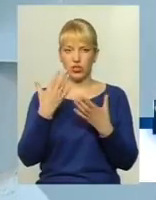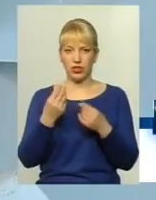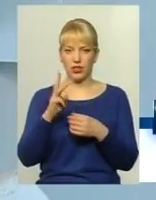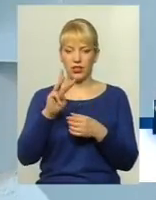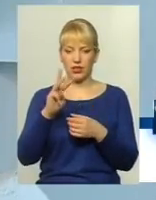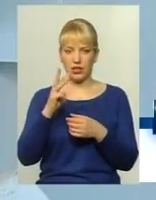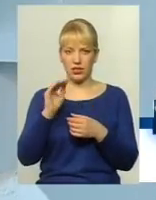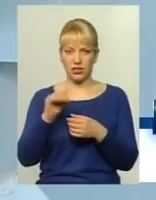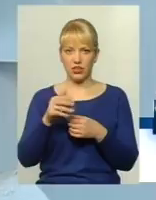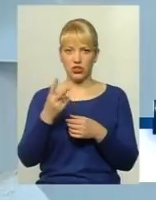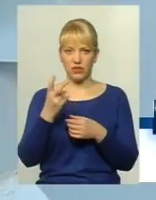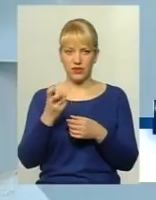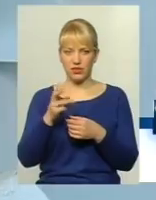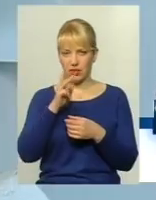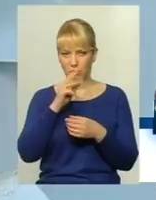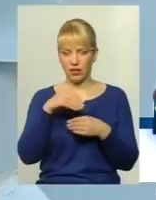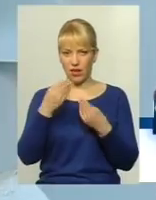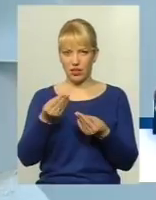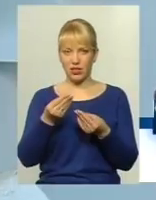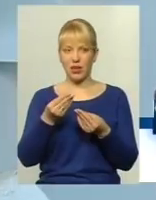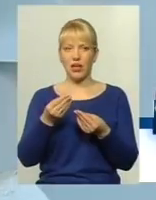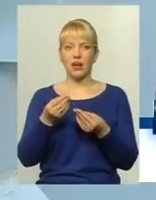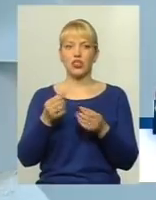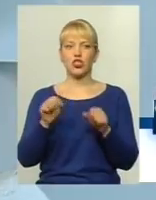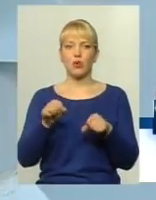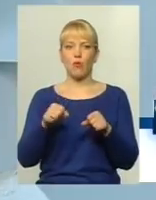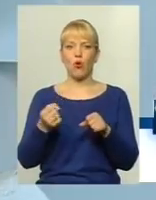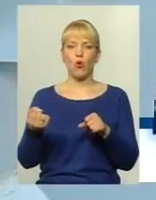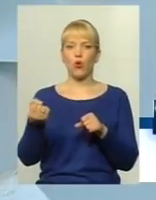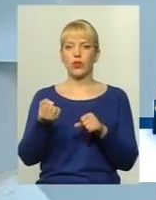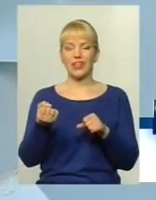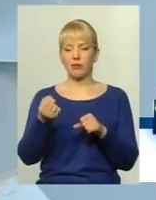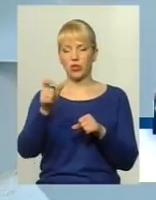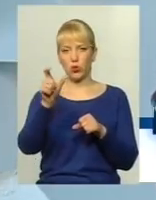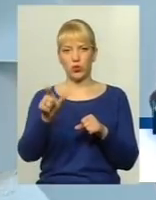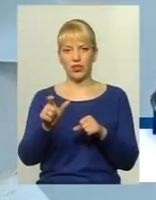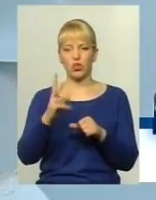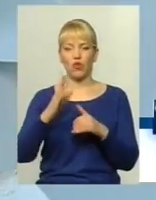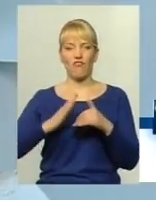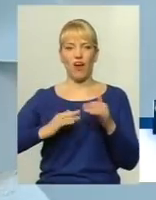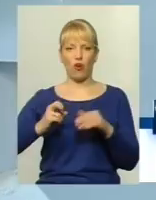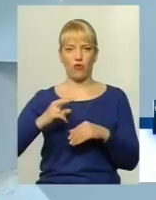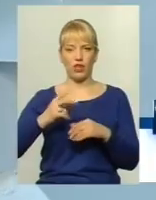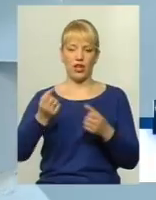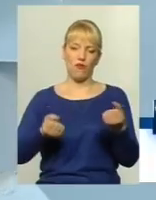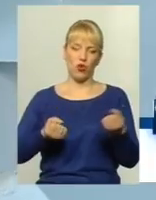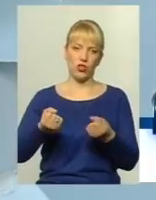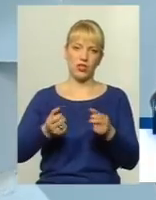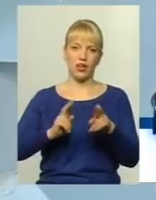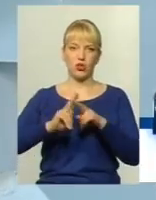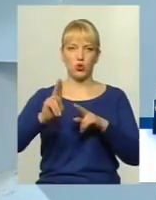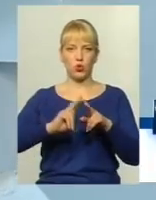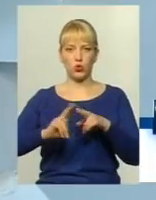зарплата надає змогу утримати фахового працівника, чи то водія, чи то слюсора, чи то